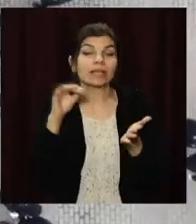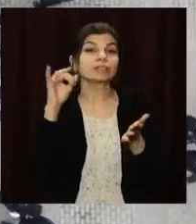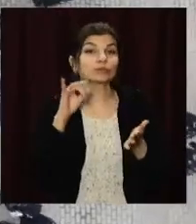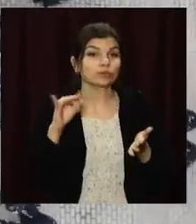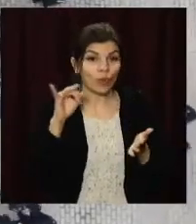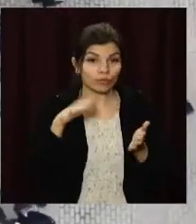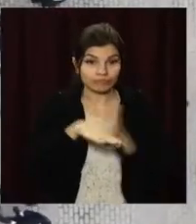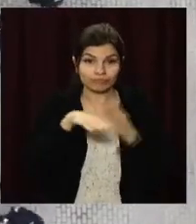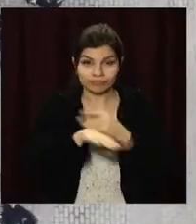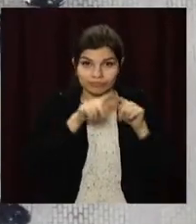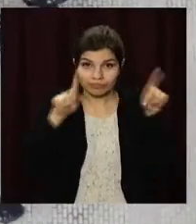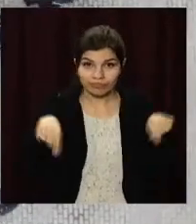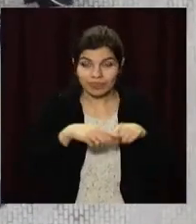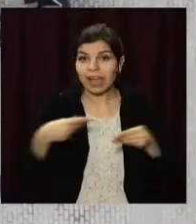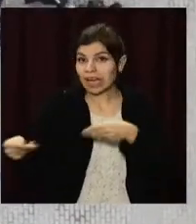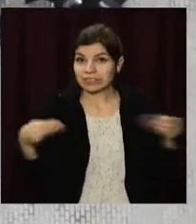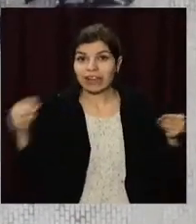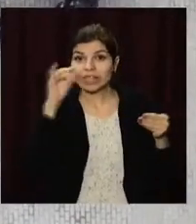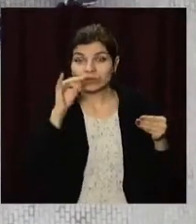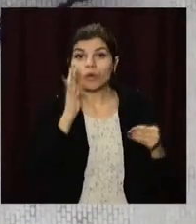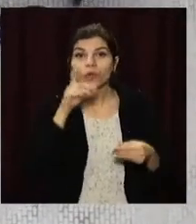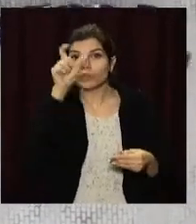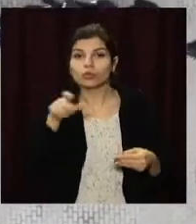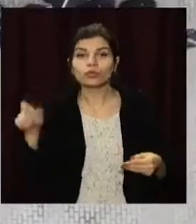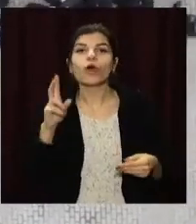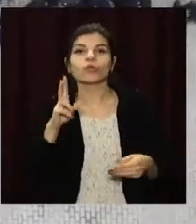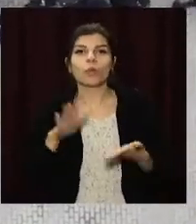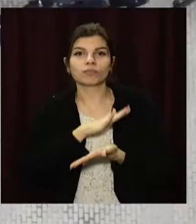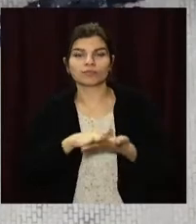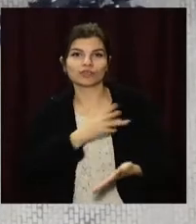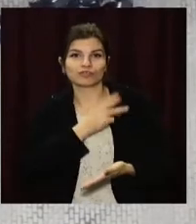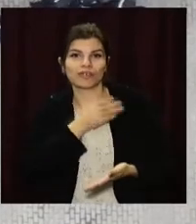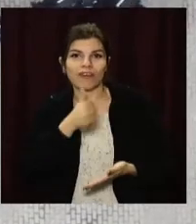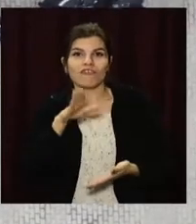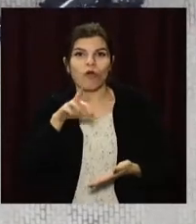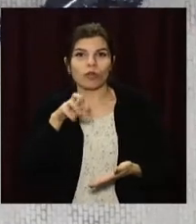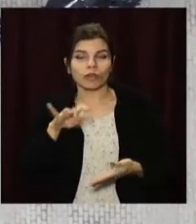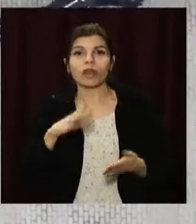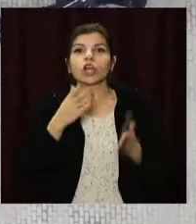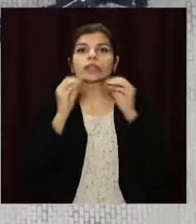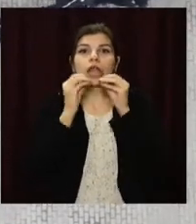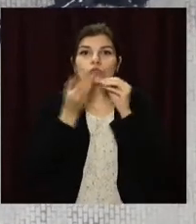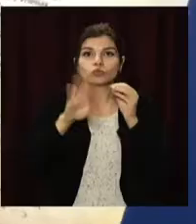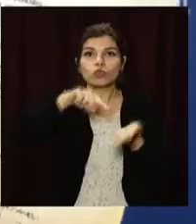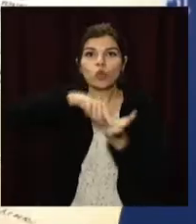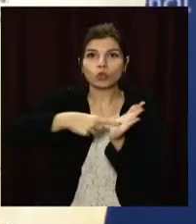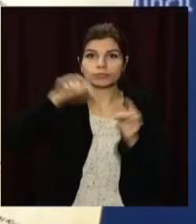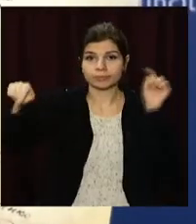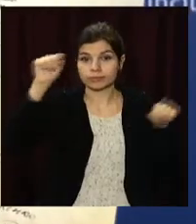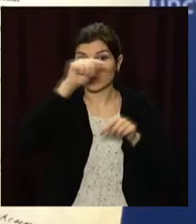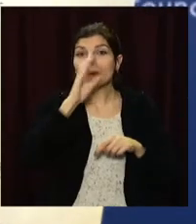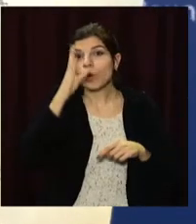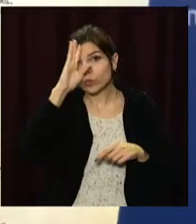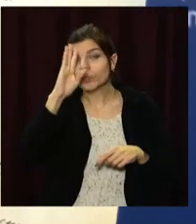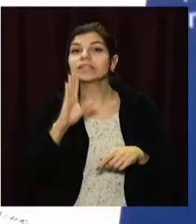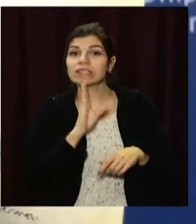Історію, мініатюрі роздаватимуть волонтери по всіх районах міста, всього на десяти локаціях. Будуть хлопці